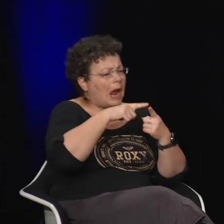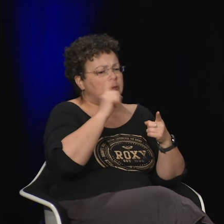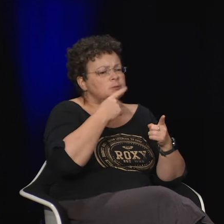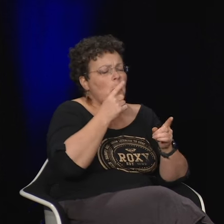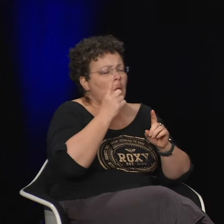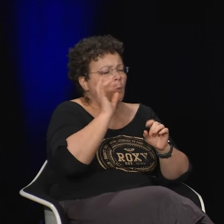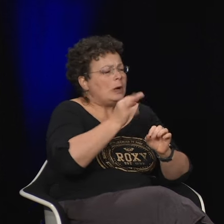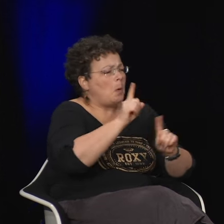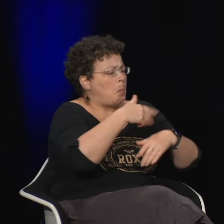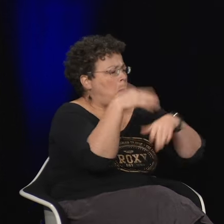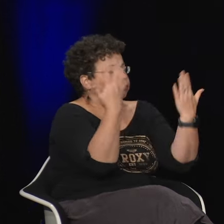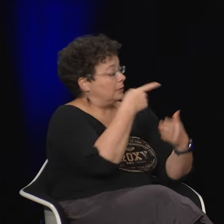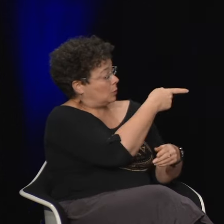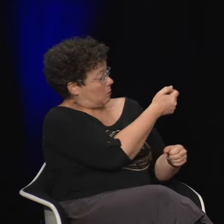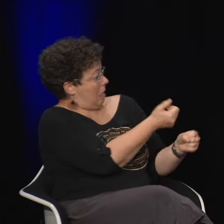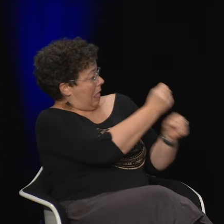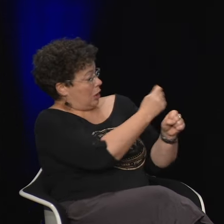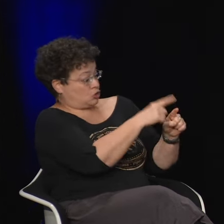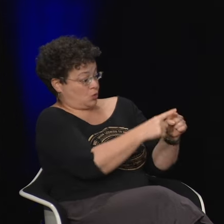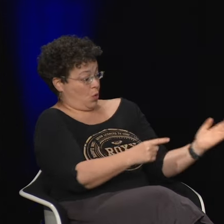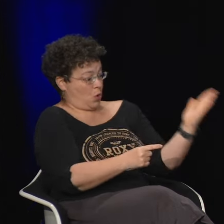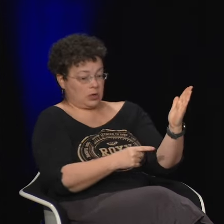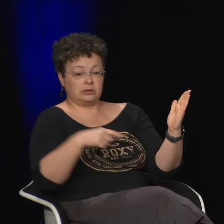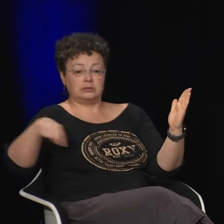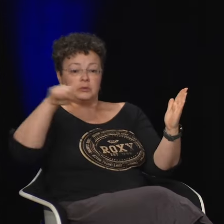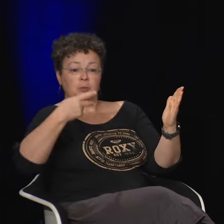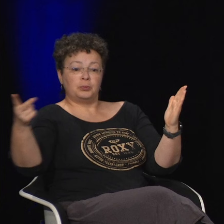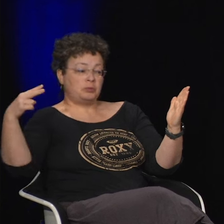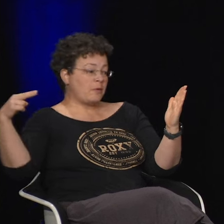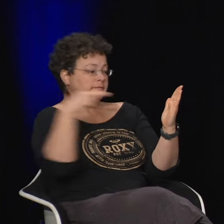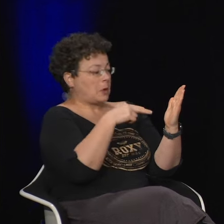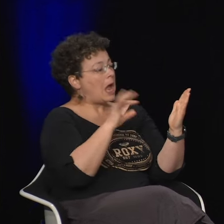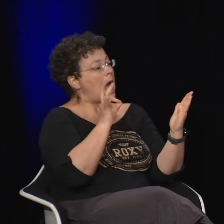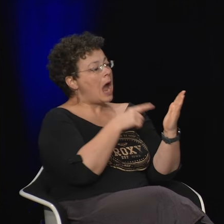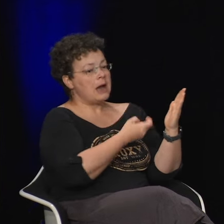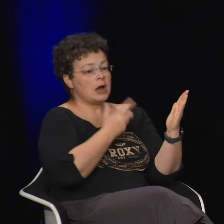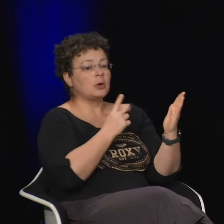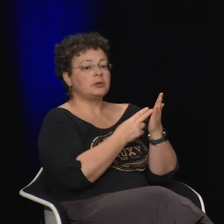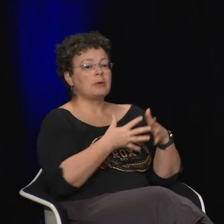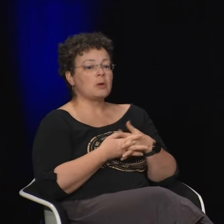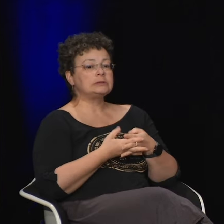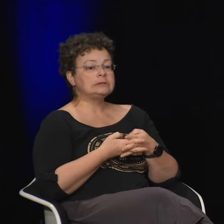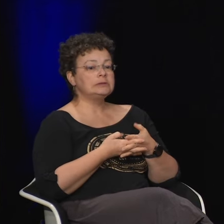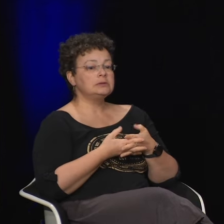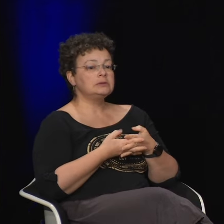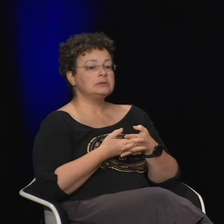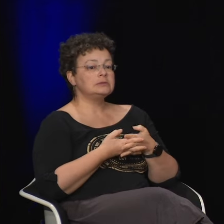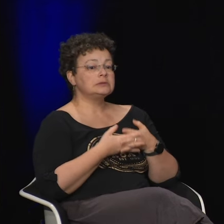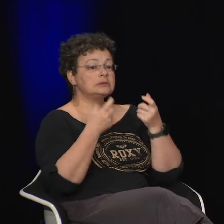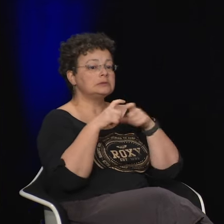la personne sourde va créer quelque chose et pas forcément par rapport à un côté militant et ce qu'on va voir c'est